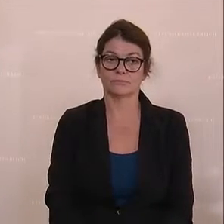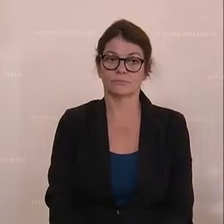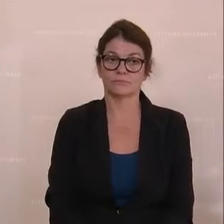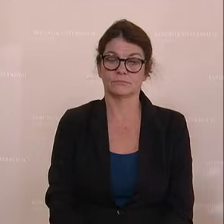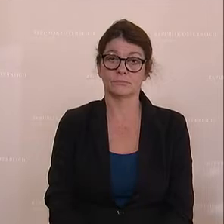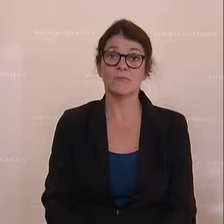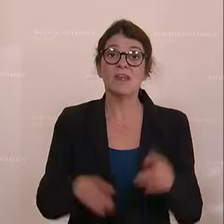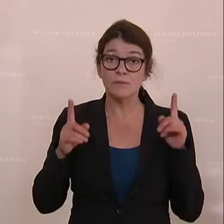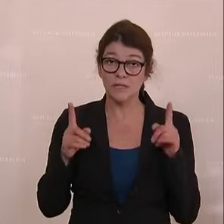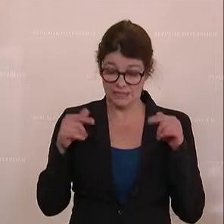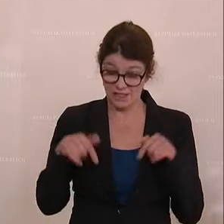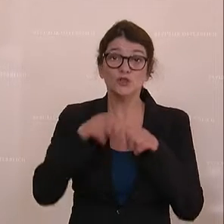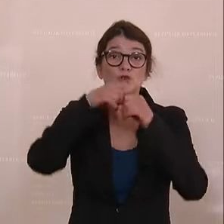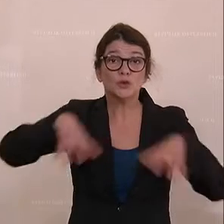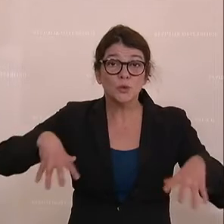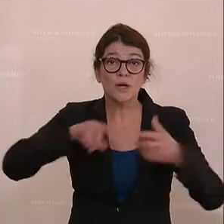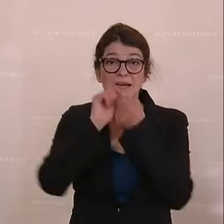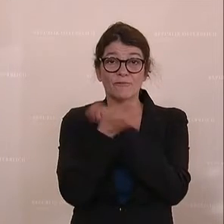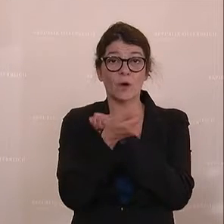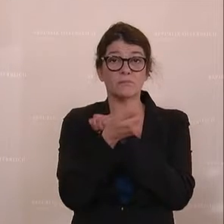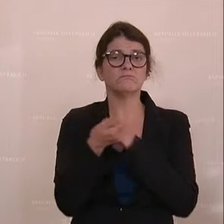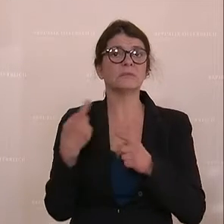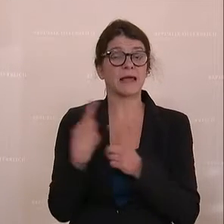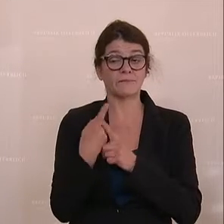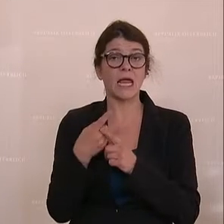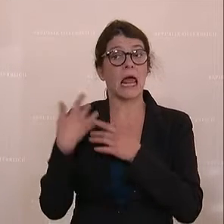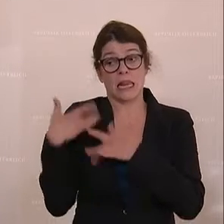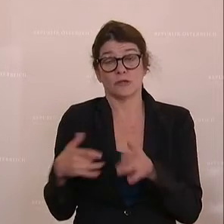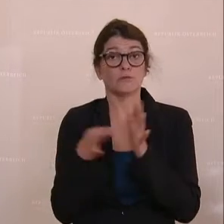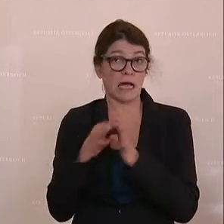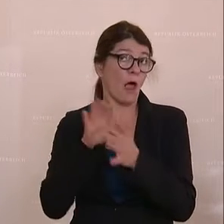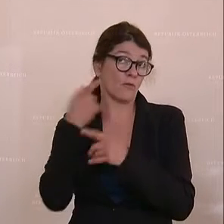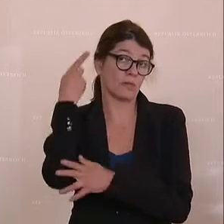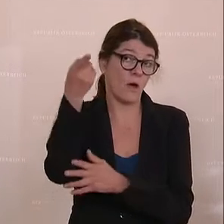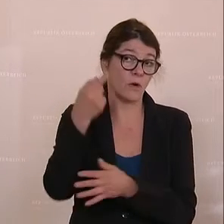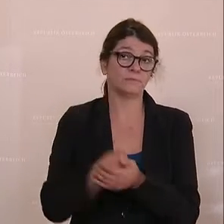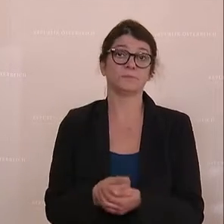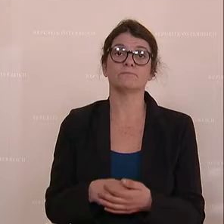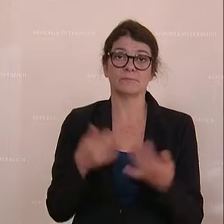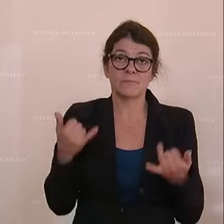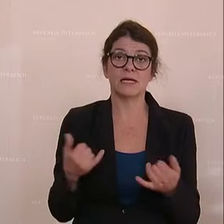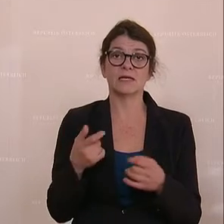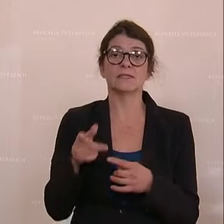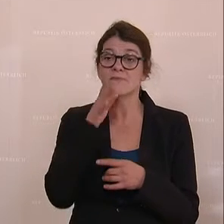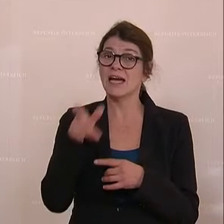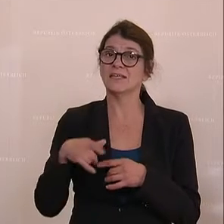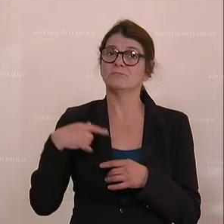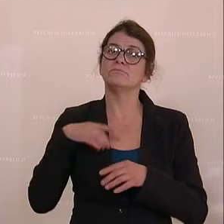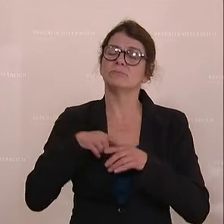Mit dieser Strukturreform als langfristige Entlastungsmaßnahme wird diese schleichende